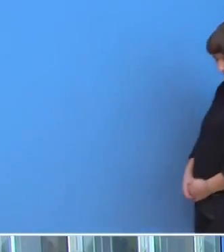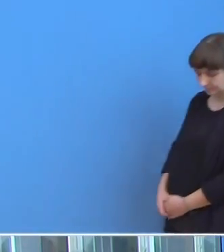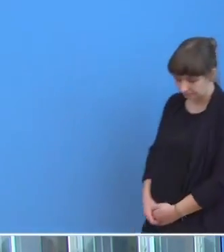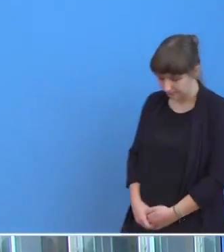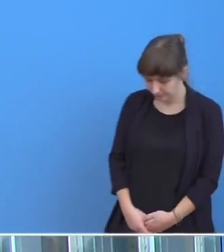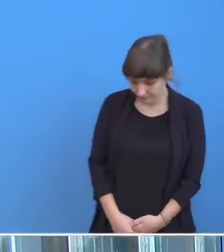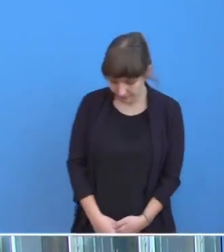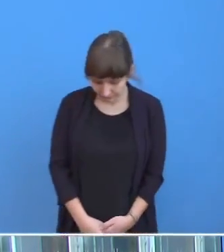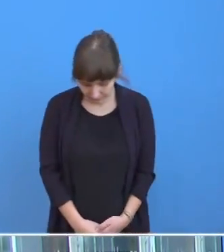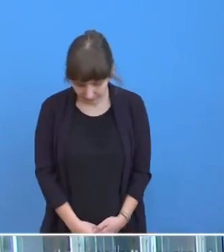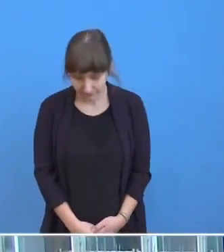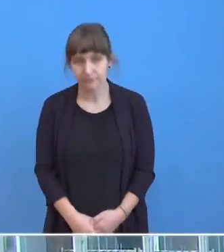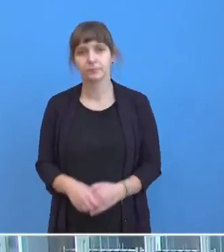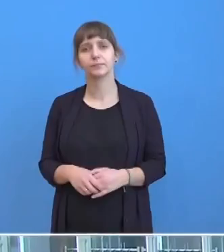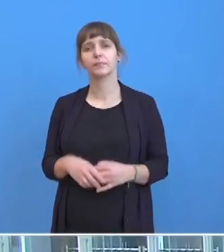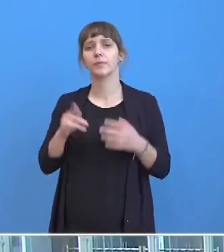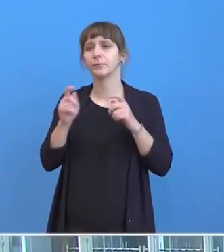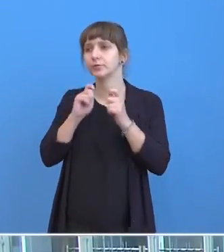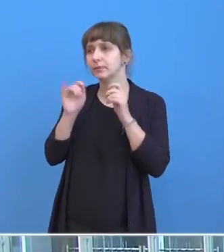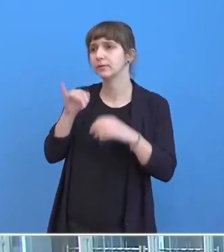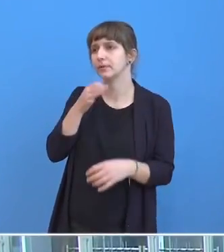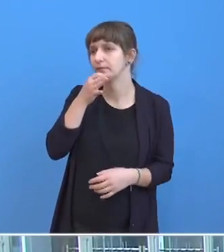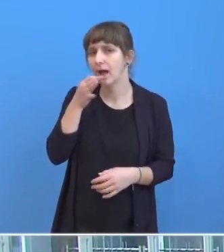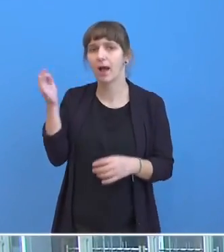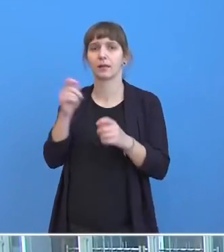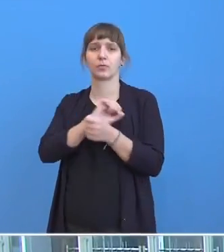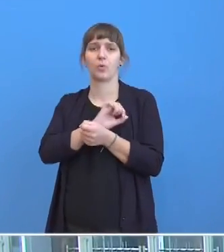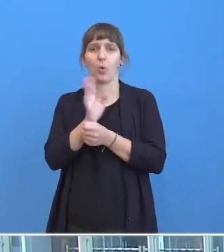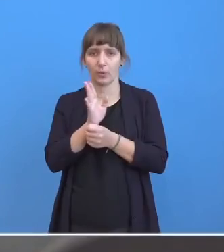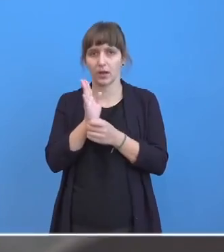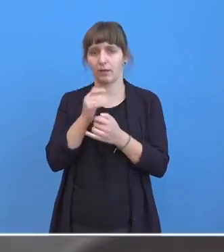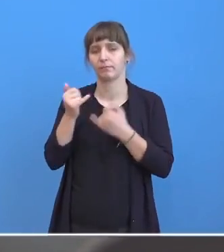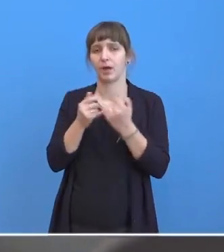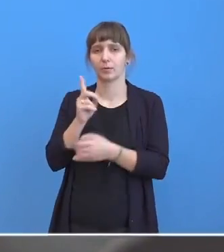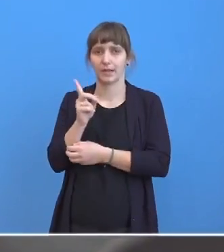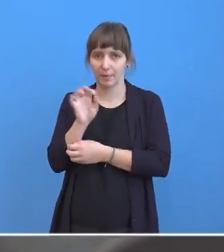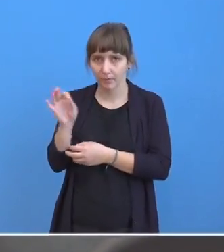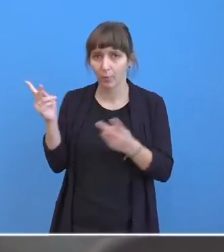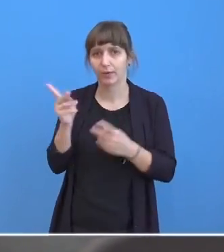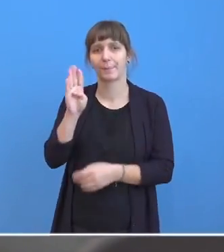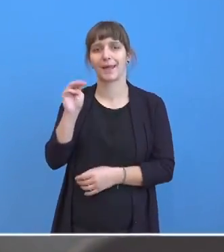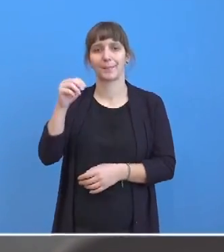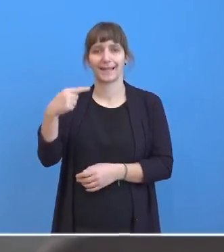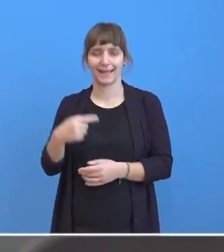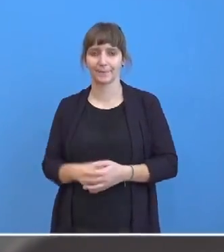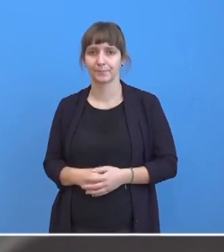Ich habe eine Frage zu Corona an Frau Demmer bzw. ans BMG. Heute soll es ja eine Besprechung geben zwischen Frau